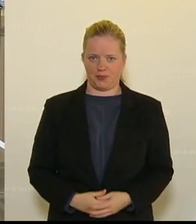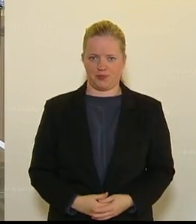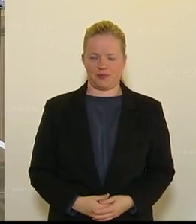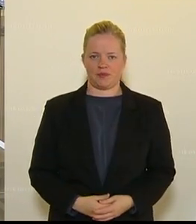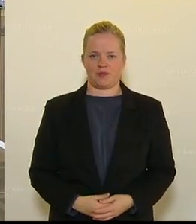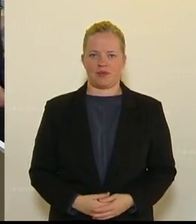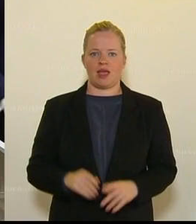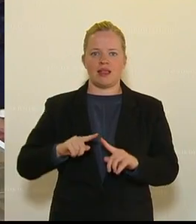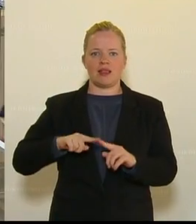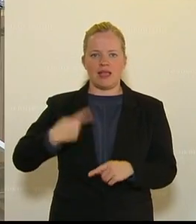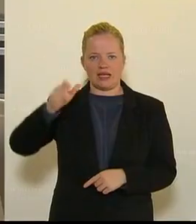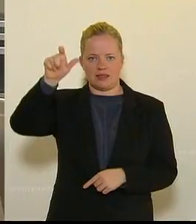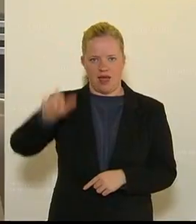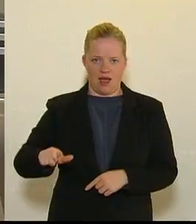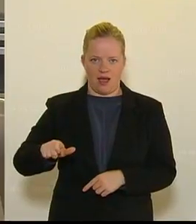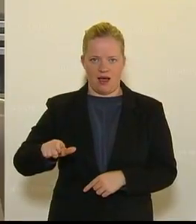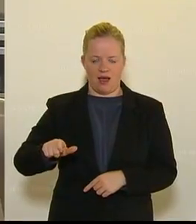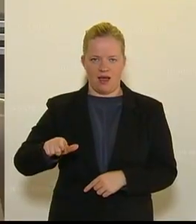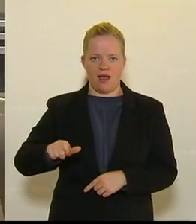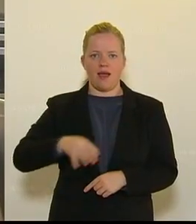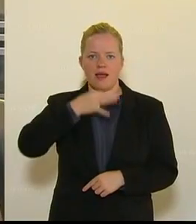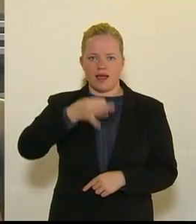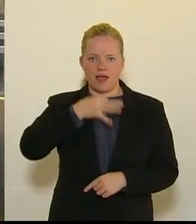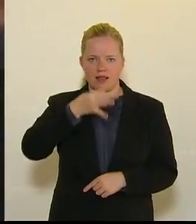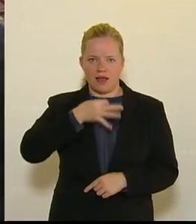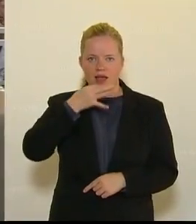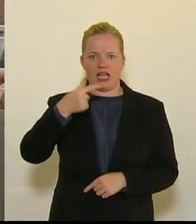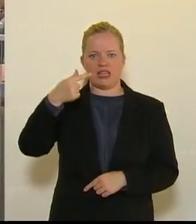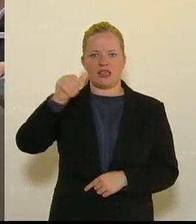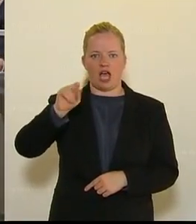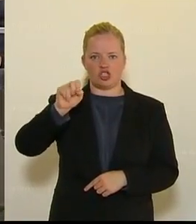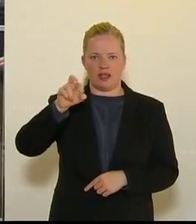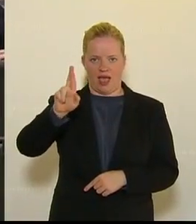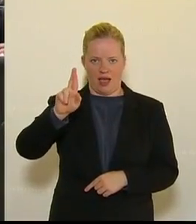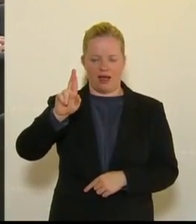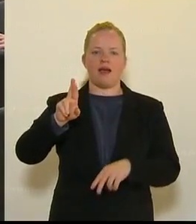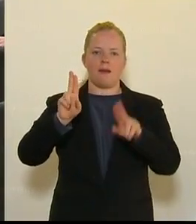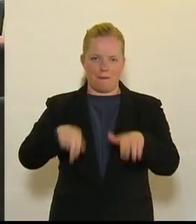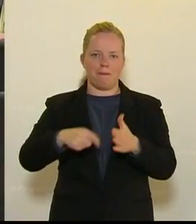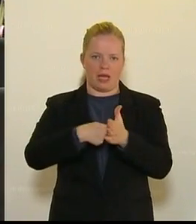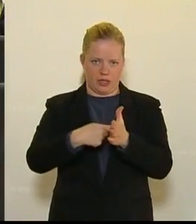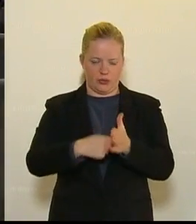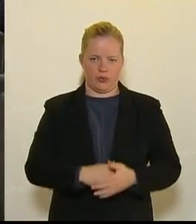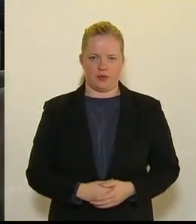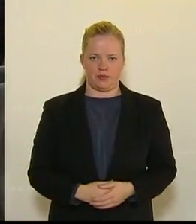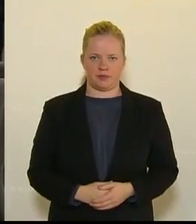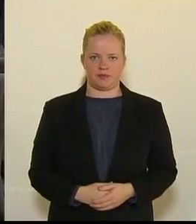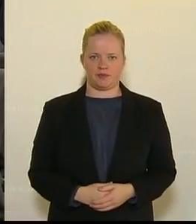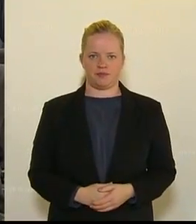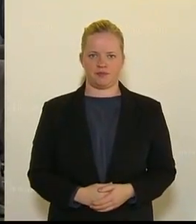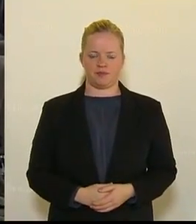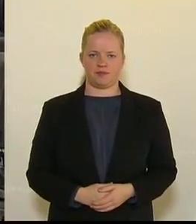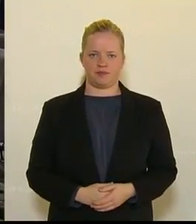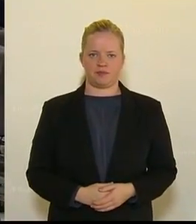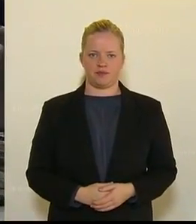derzeitigen Krise würde die Unsicherheit in vielen Bereichen wachsen, sagt Helmut Brandstetter von der NEOS. Auch bei Forschung nach neuen Technologien würde oftmals